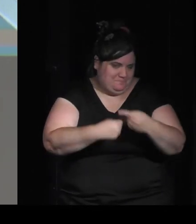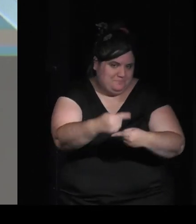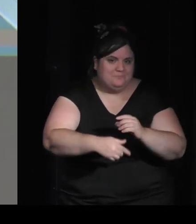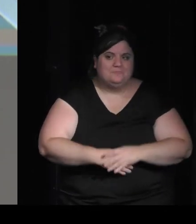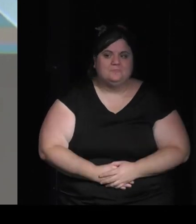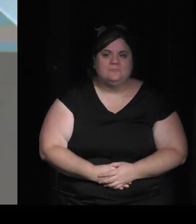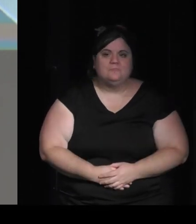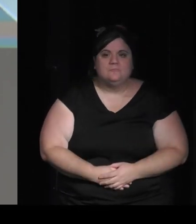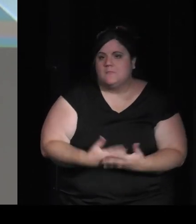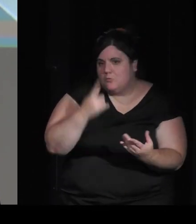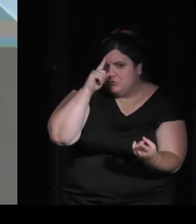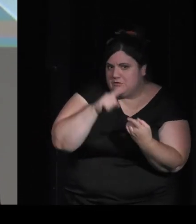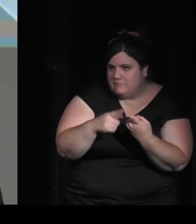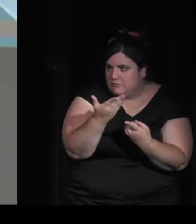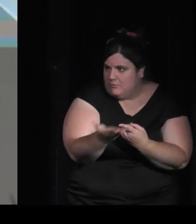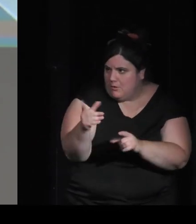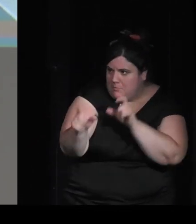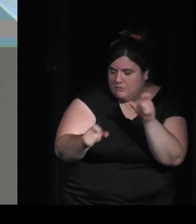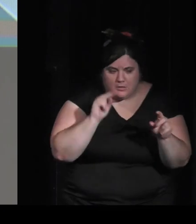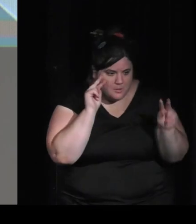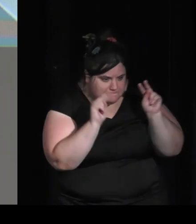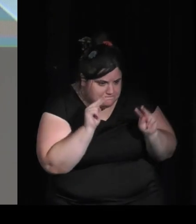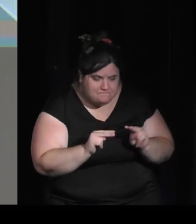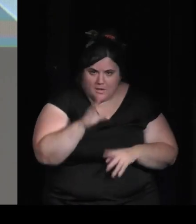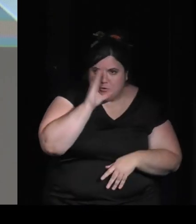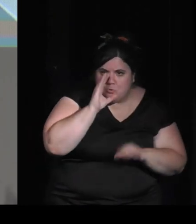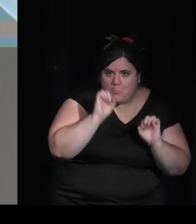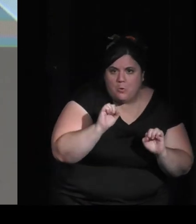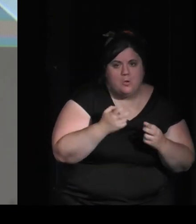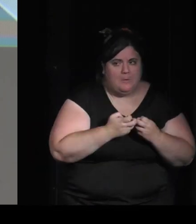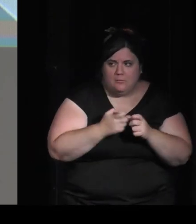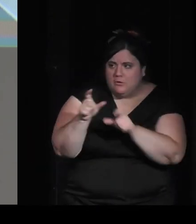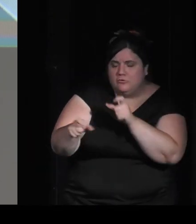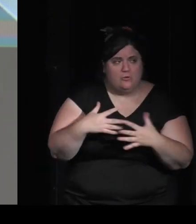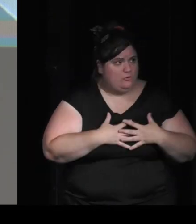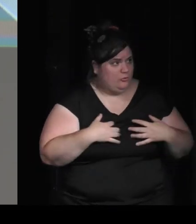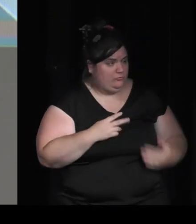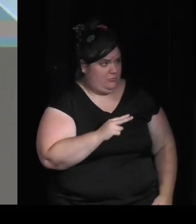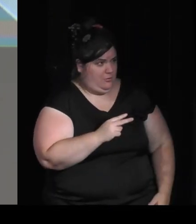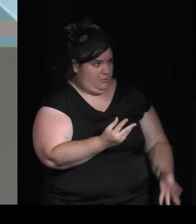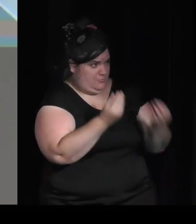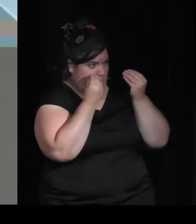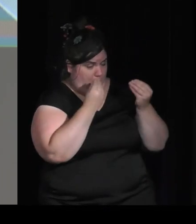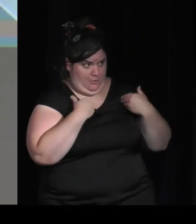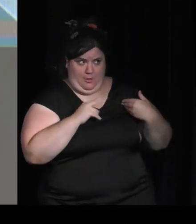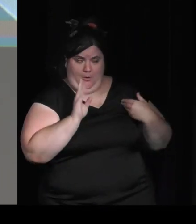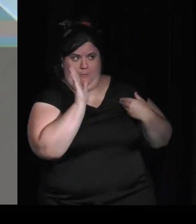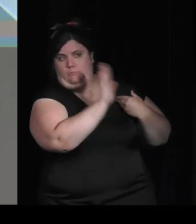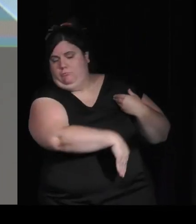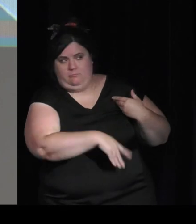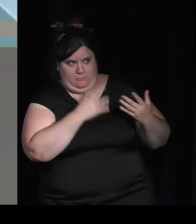qui veut éveiller la curiosité de ceux qui pensent que la science c'est pas pour eux ou qui sont passés à côté de la science et tout ça